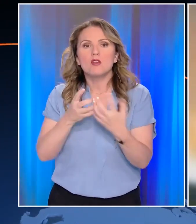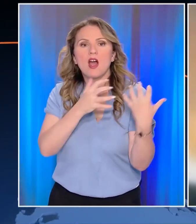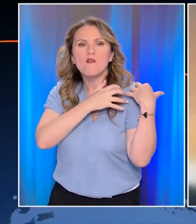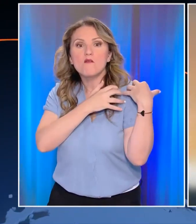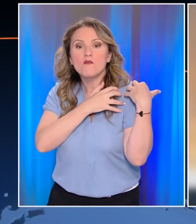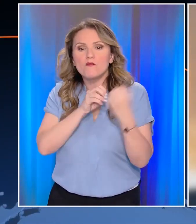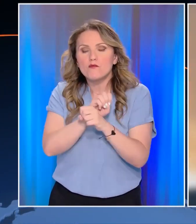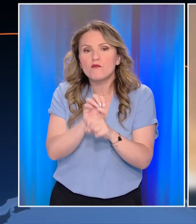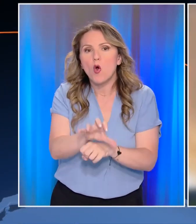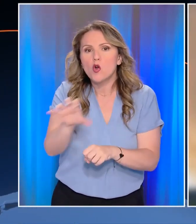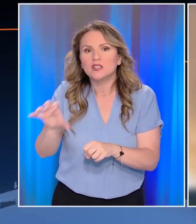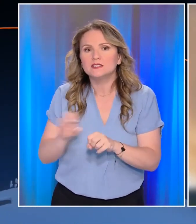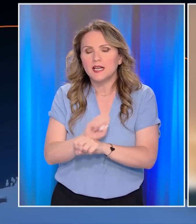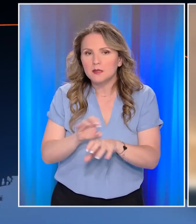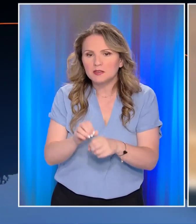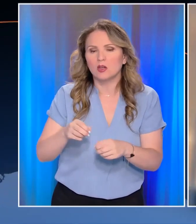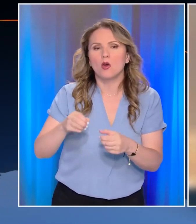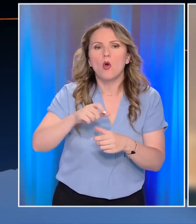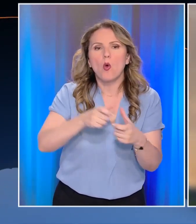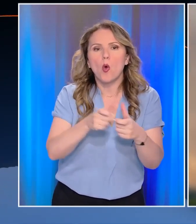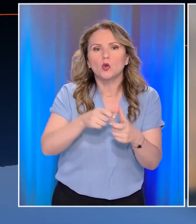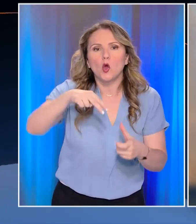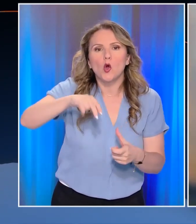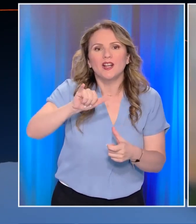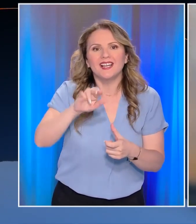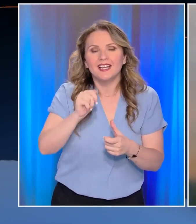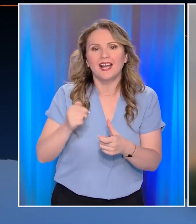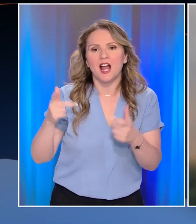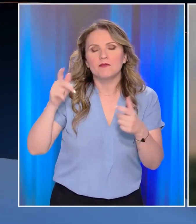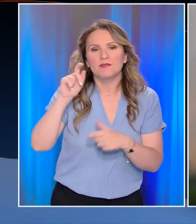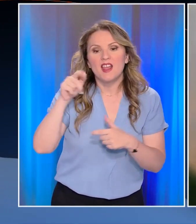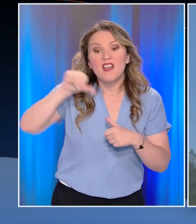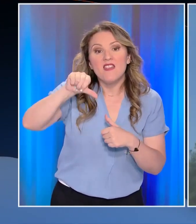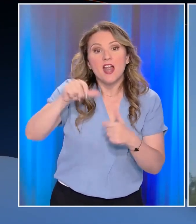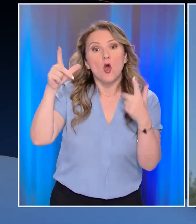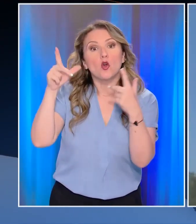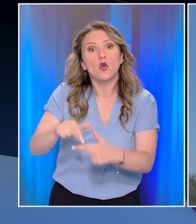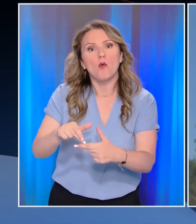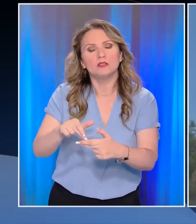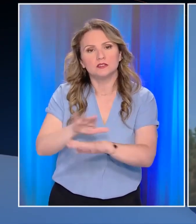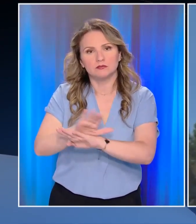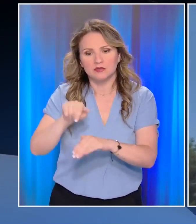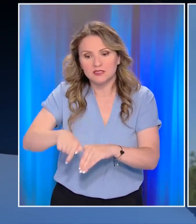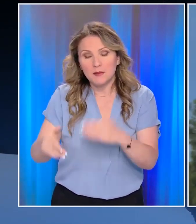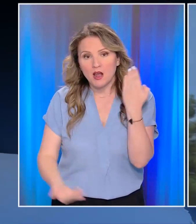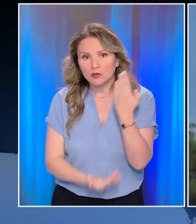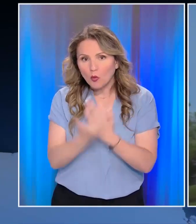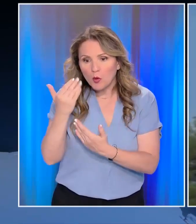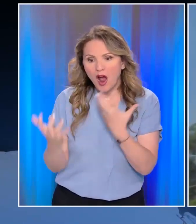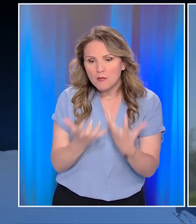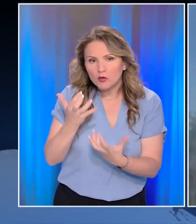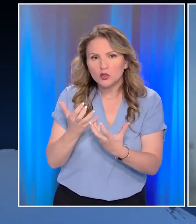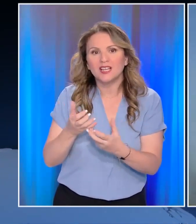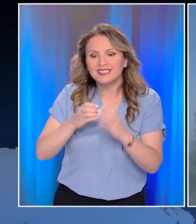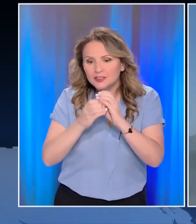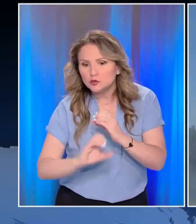φορείς στο χωριό Λύρα κόπηκε το δίκτυο ίδρυυσης και αυτό γιατί διαπιστώδηκε ότι σήμερα το πρωί από το πέρασμα της φωτιάς